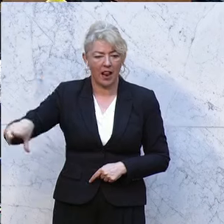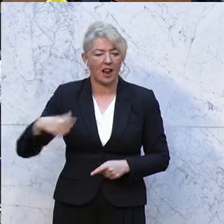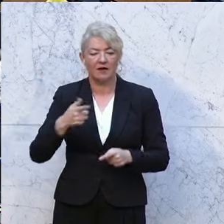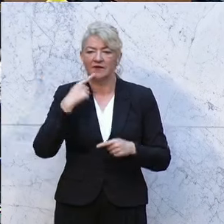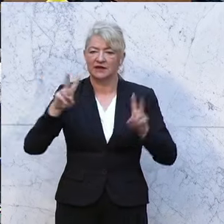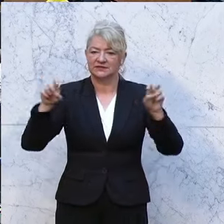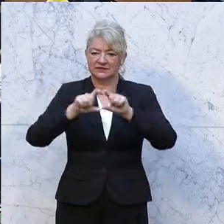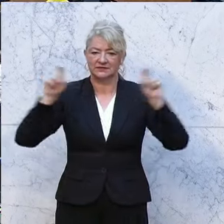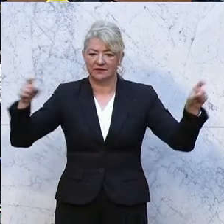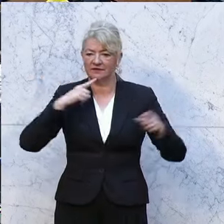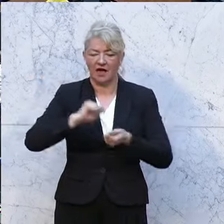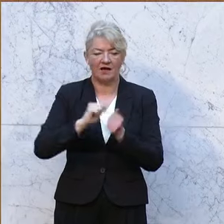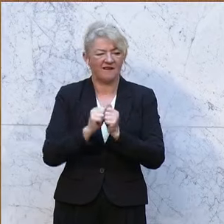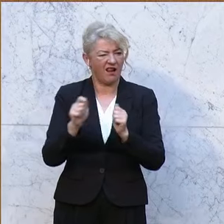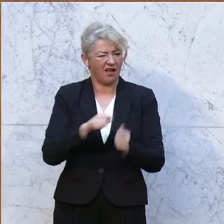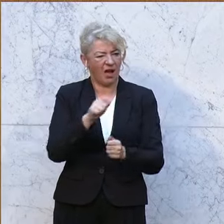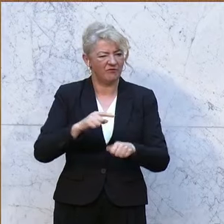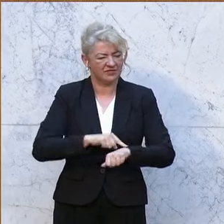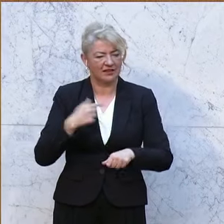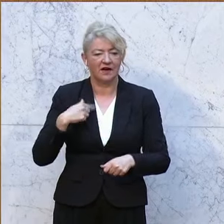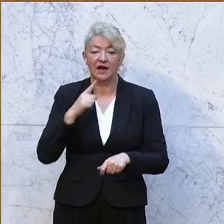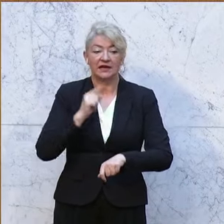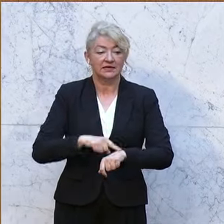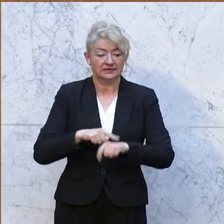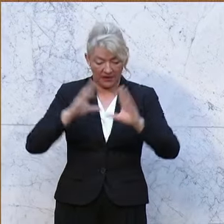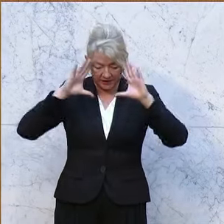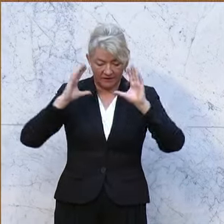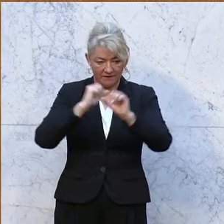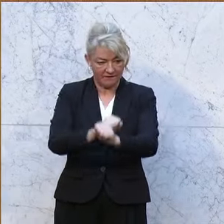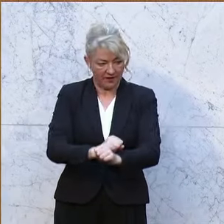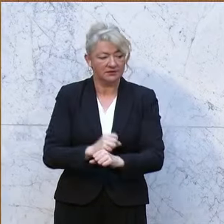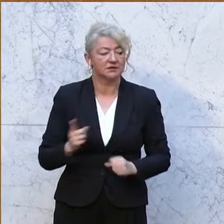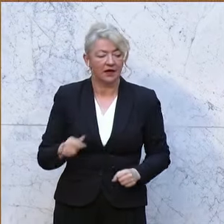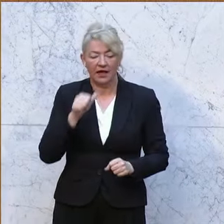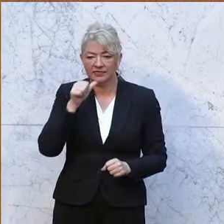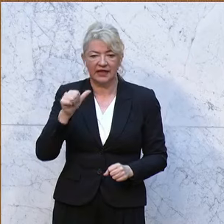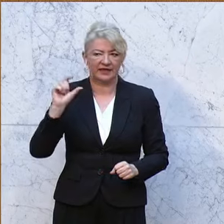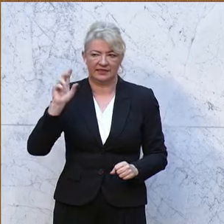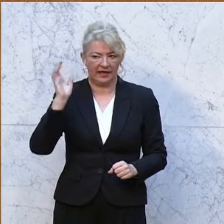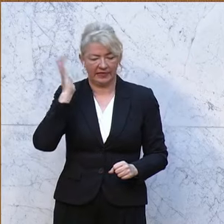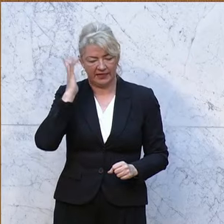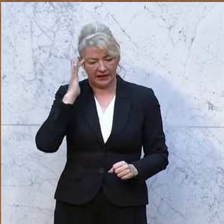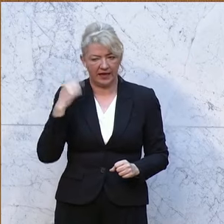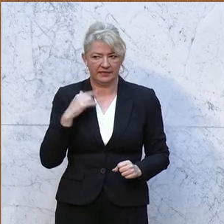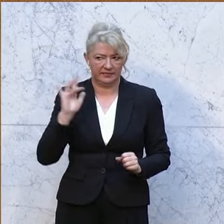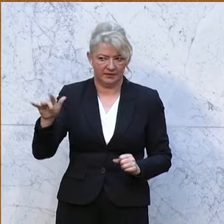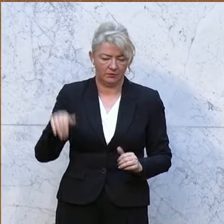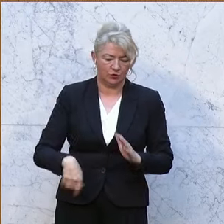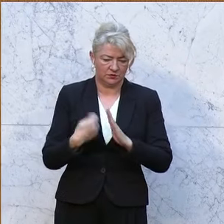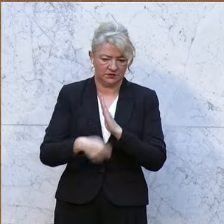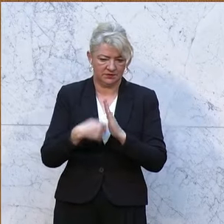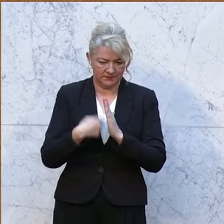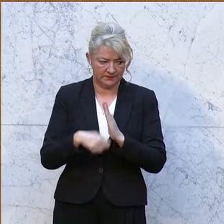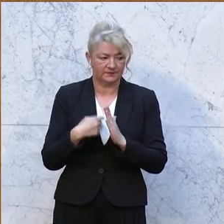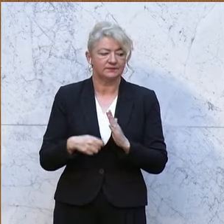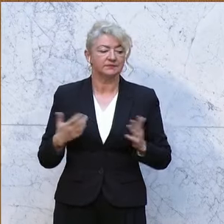...geprägt die Wahlkampfzeit, ist die Zeit fokussierter Unintelligenz. Ich muss ihn korrigieren, denn